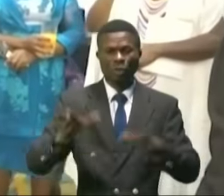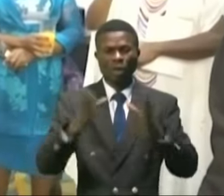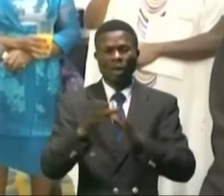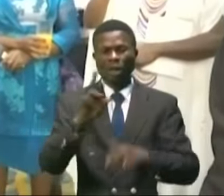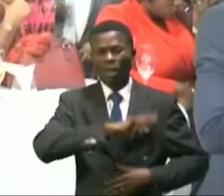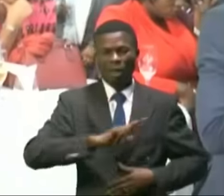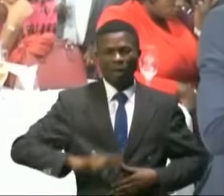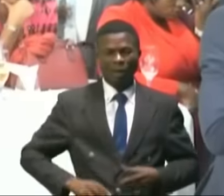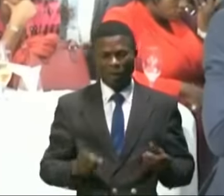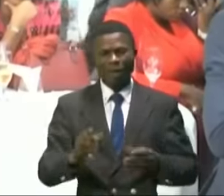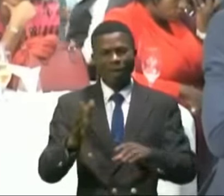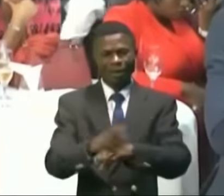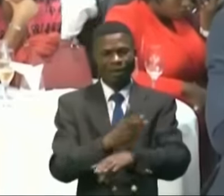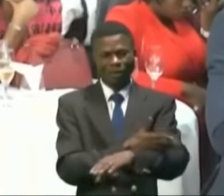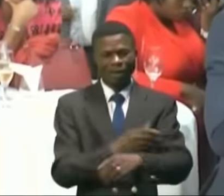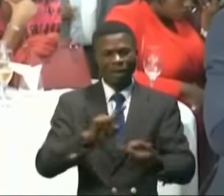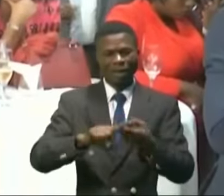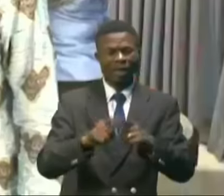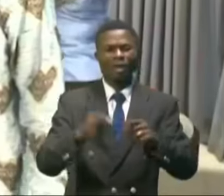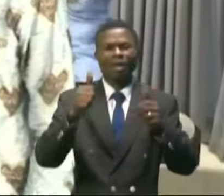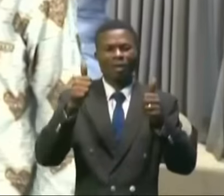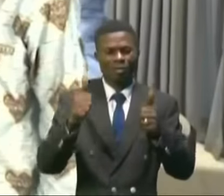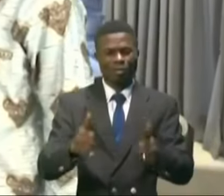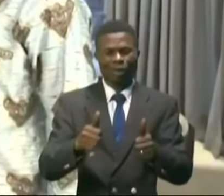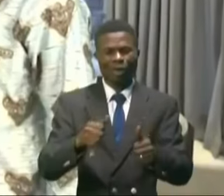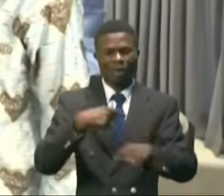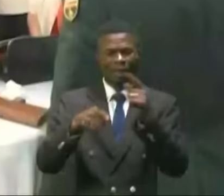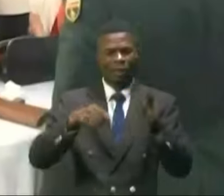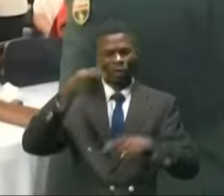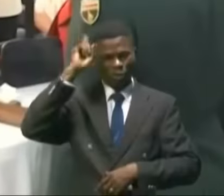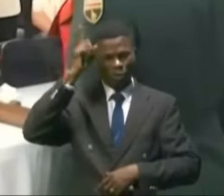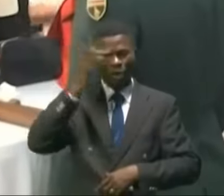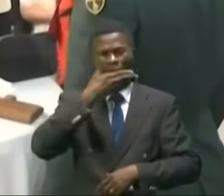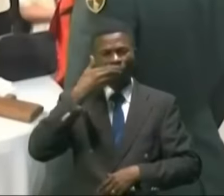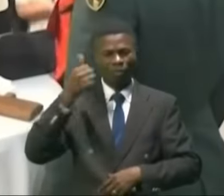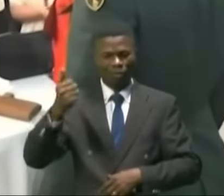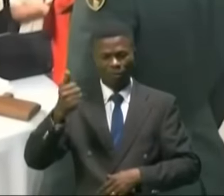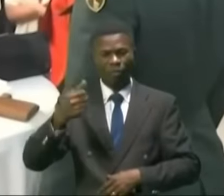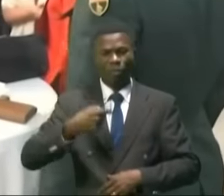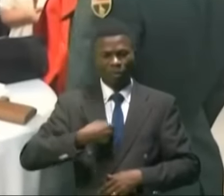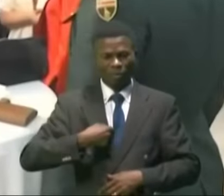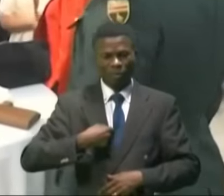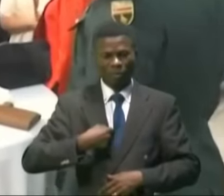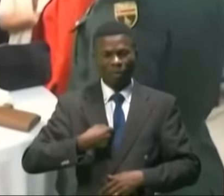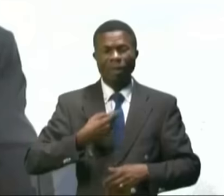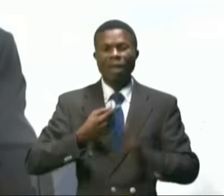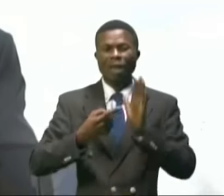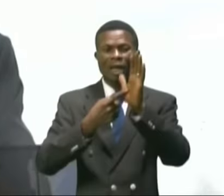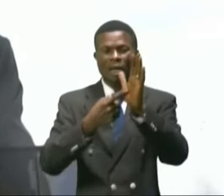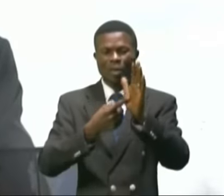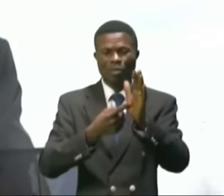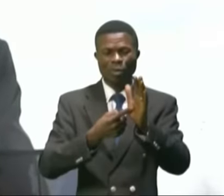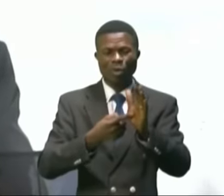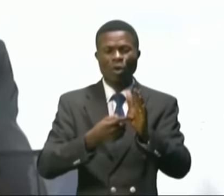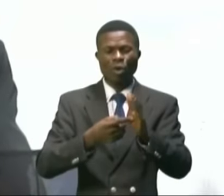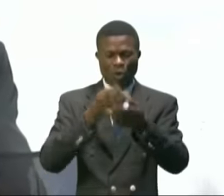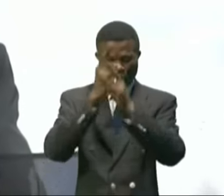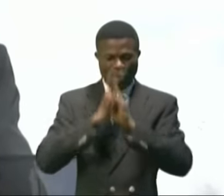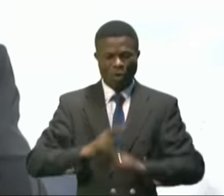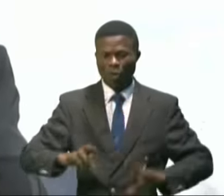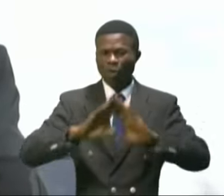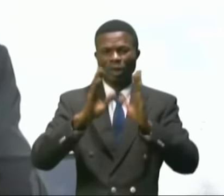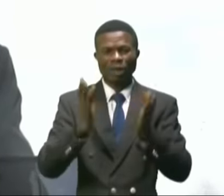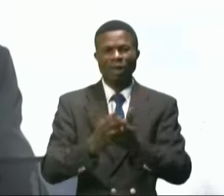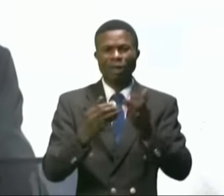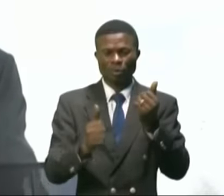entretiennent des relations bilatérales très anciennes et fructueuses. « Je tiens à exprimer ma gratitude à tous ceux